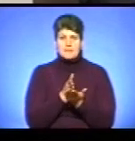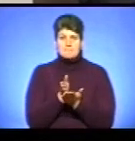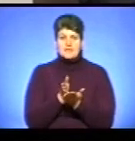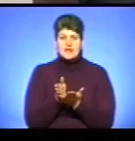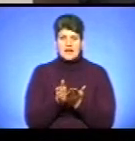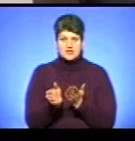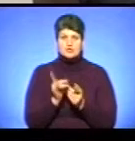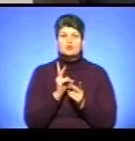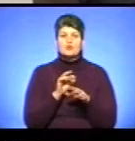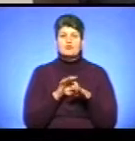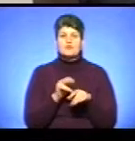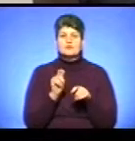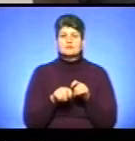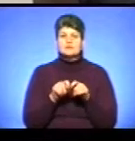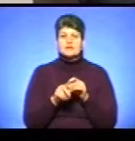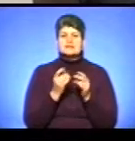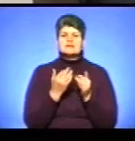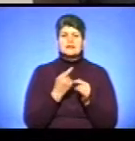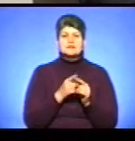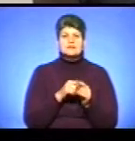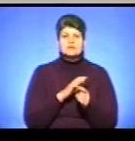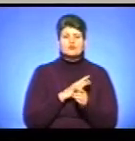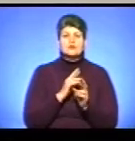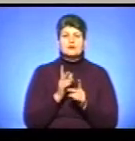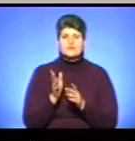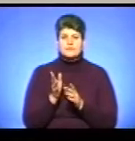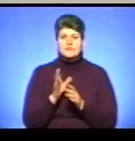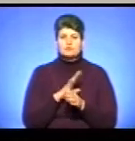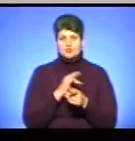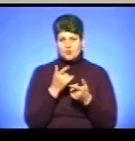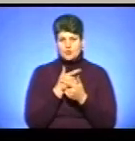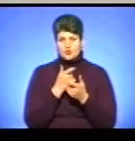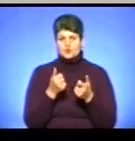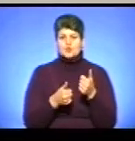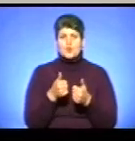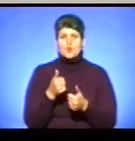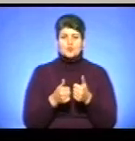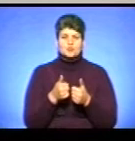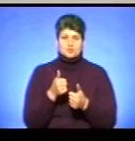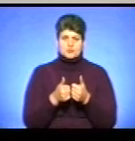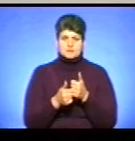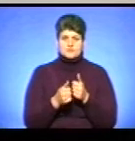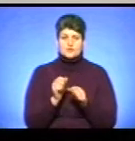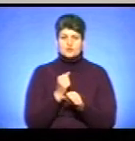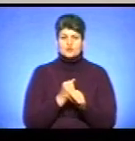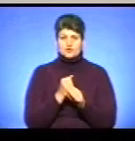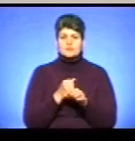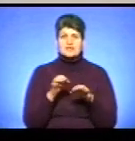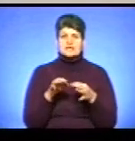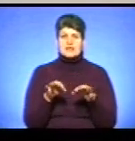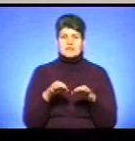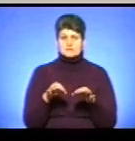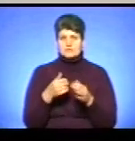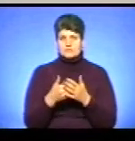От хто проводив дослідження, скільки воно тривало і як відбувалося? Було оголошено конкурс щодо розробки транспортної